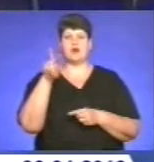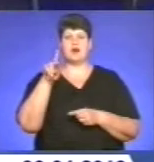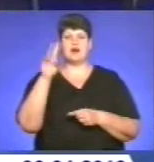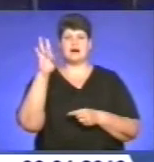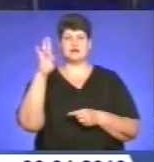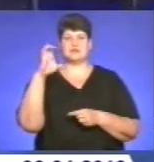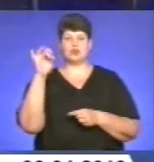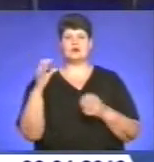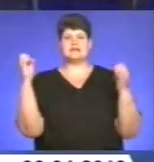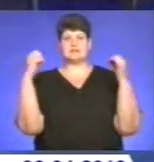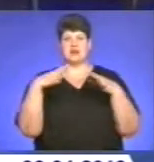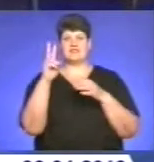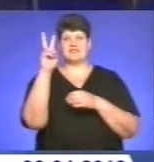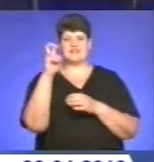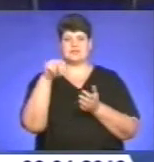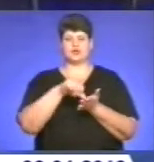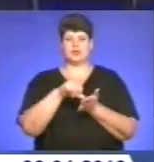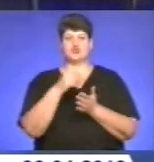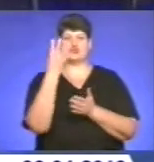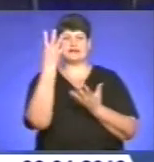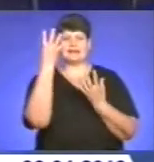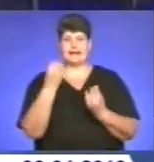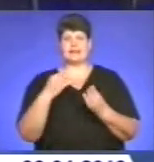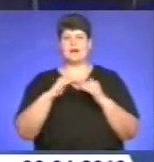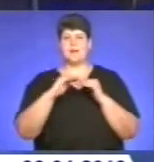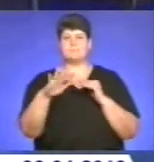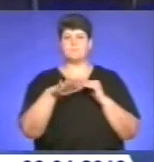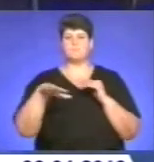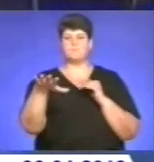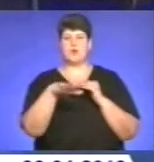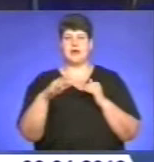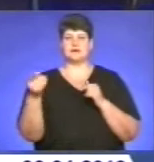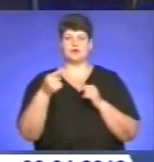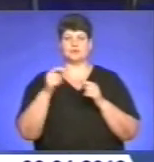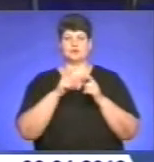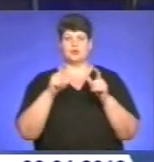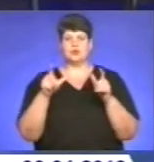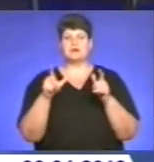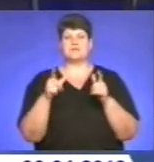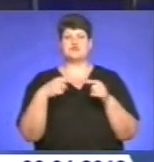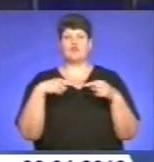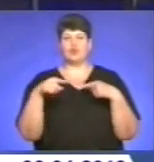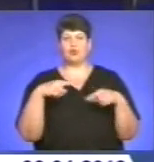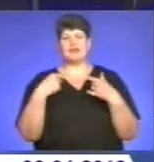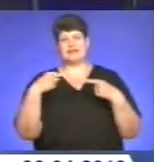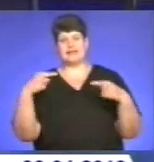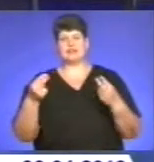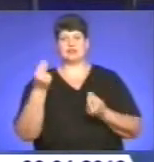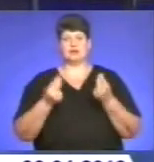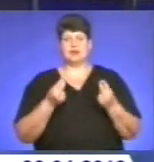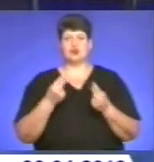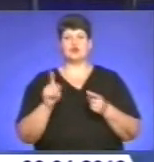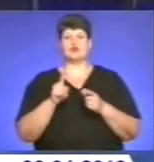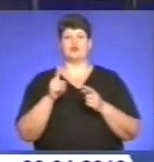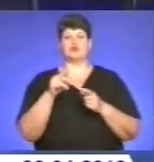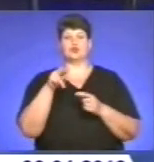майже 200 учасників. Чотири дні на полях тернопільської дитячої юнацької спортивної школи з футболу та інших ігрових видів, що у